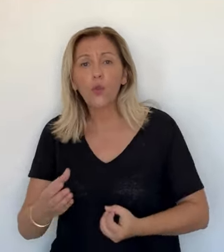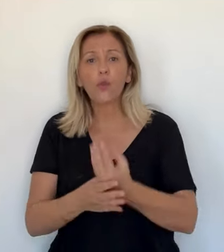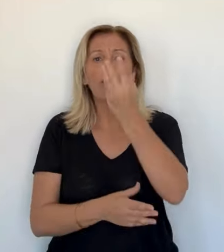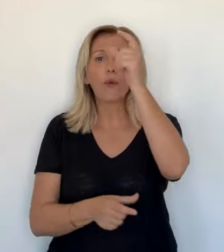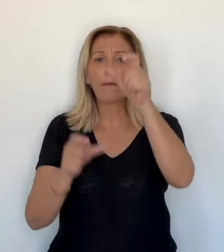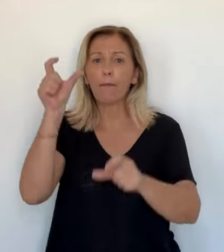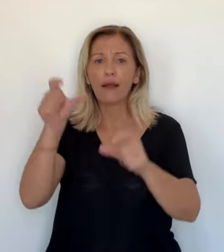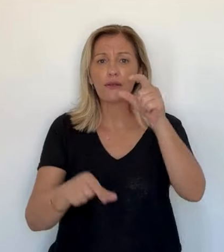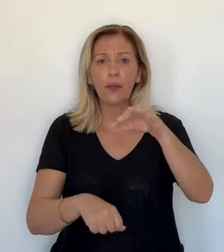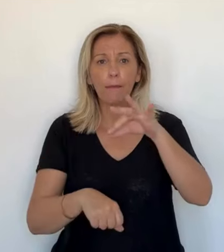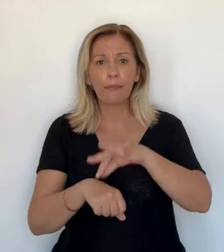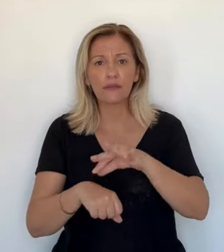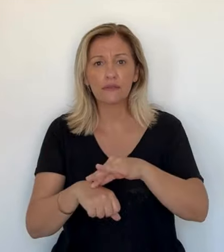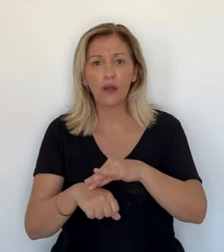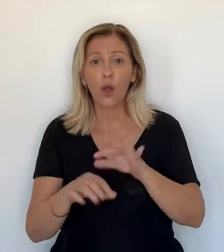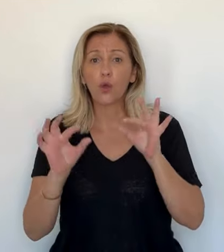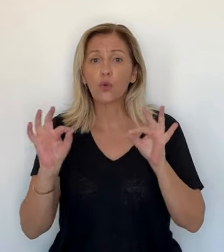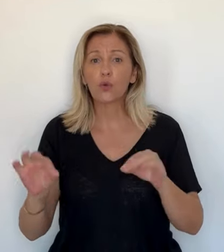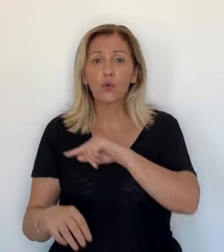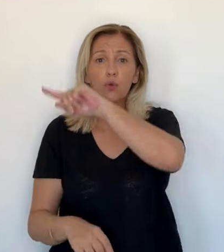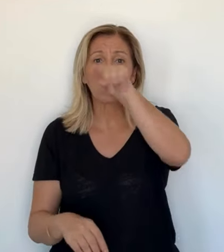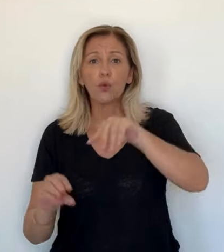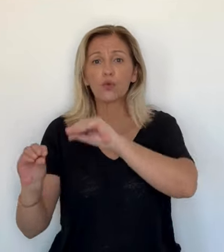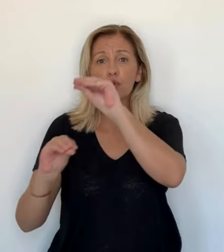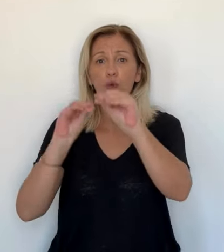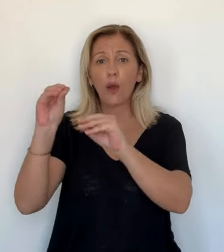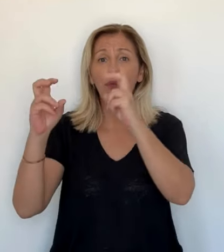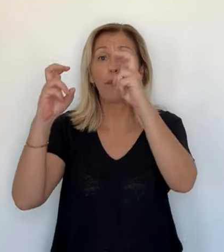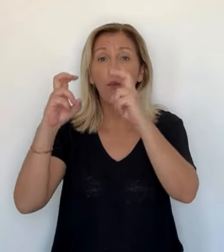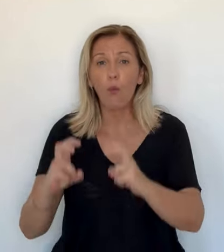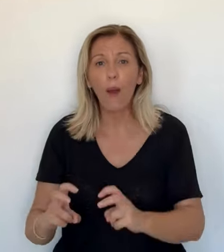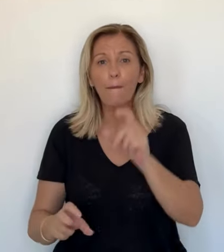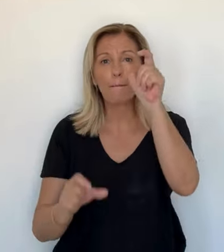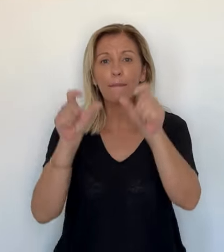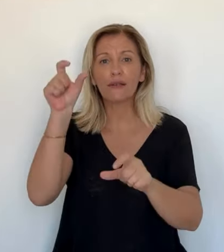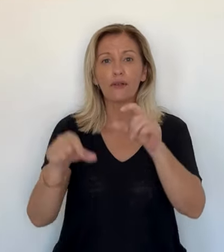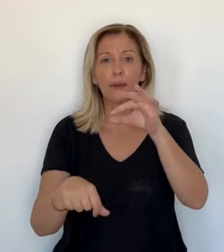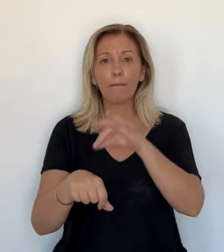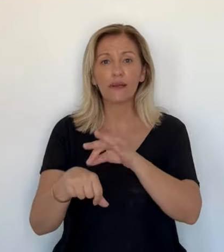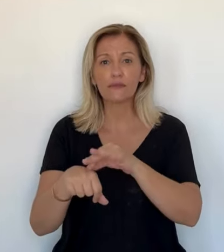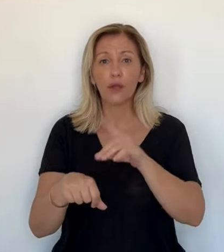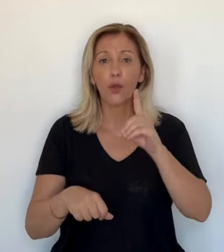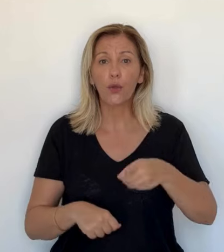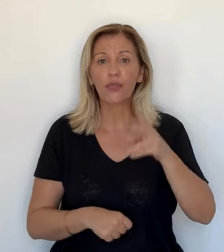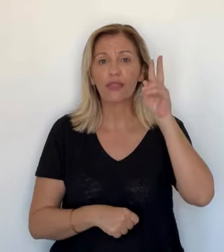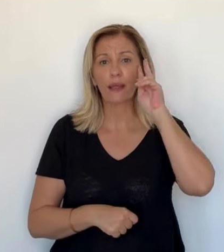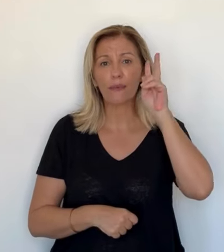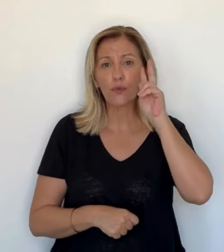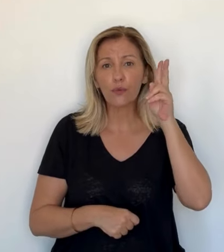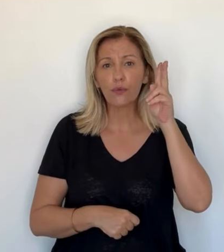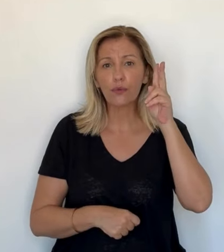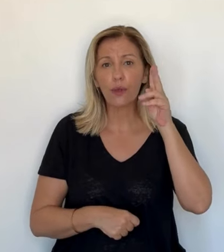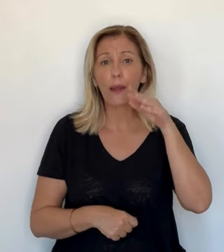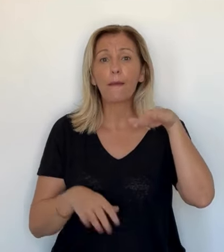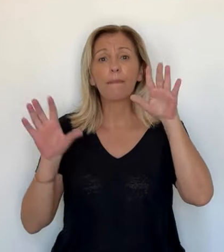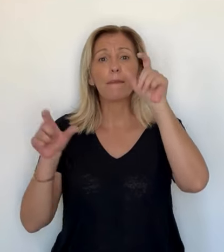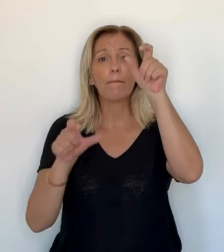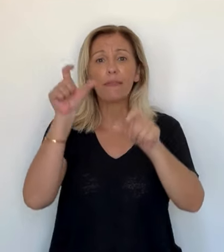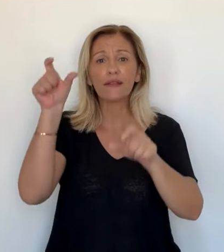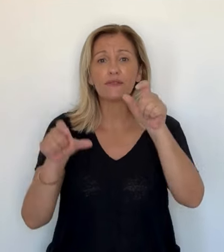toujours pris en charge des nouveaux patients. C'est juste qu'on en a pris en charge, moins que d'habitude. Et que tout ce qui est